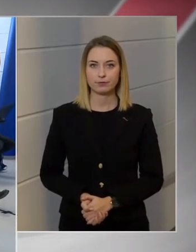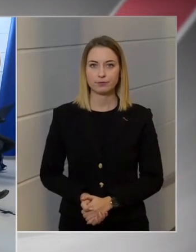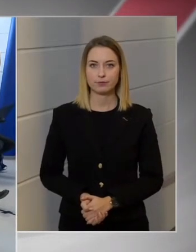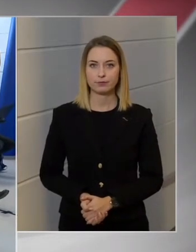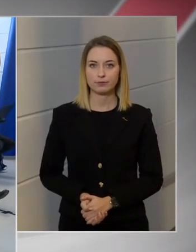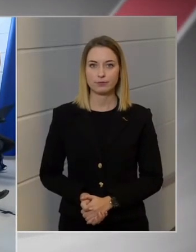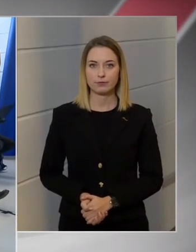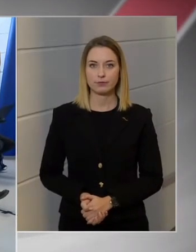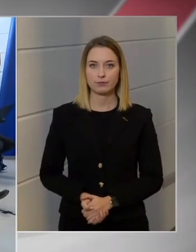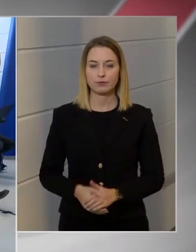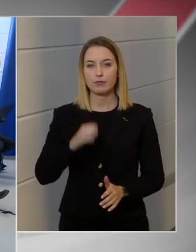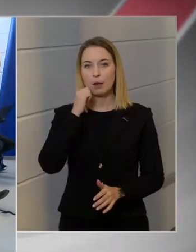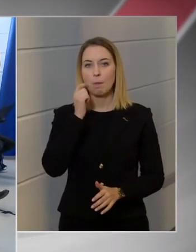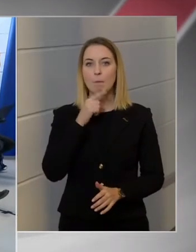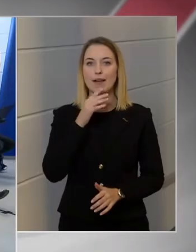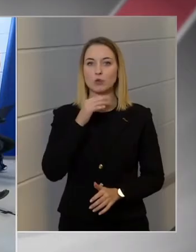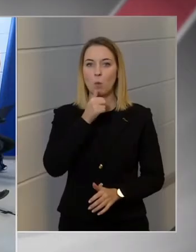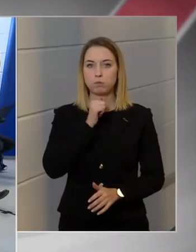Metropol.